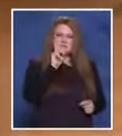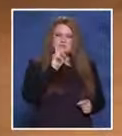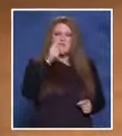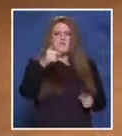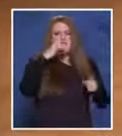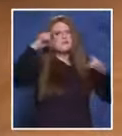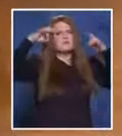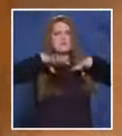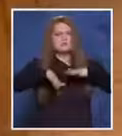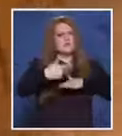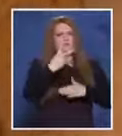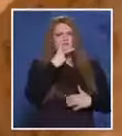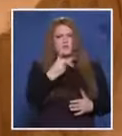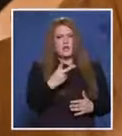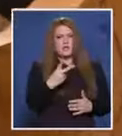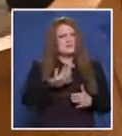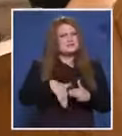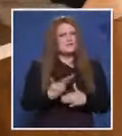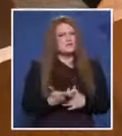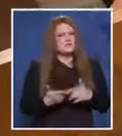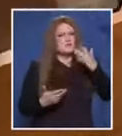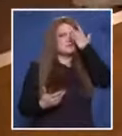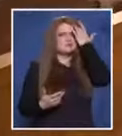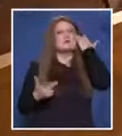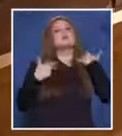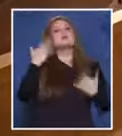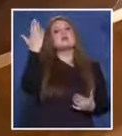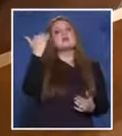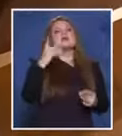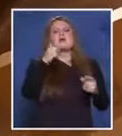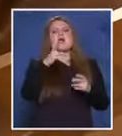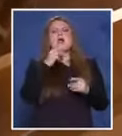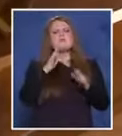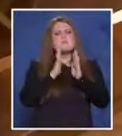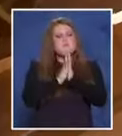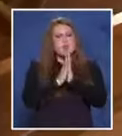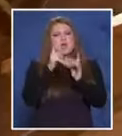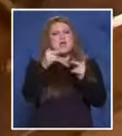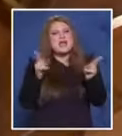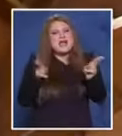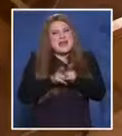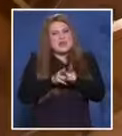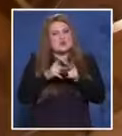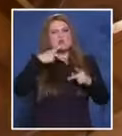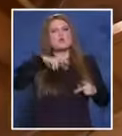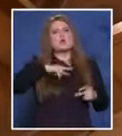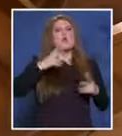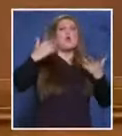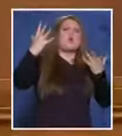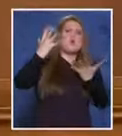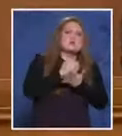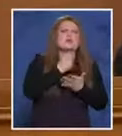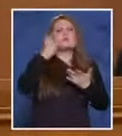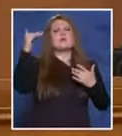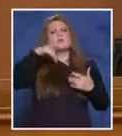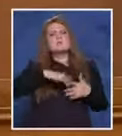Вие веднага ли след това го видяхте, вашия брат? Сега не идваме отгоре. Не, сега съвсем кратко ви питам, спестете откъде идвате, къде